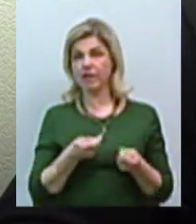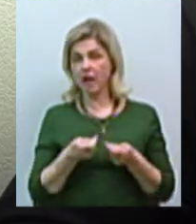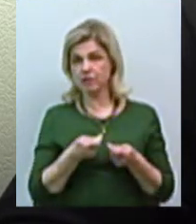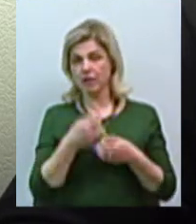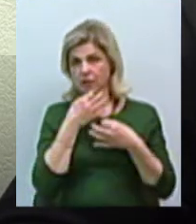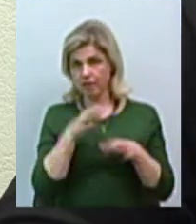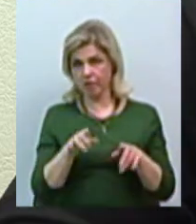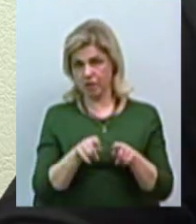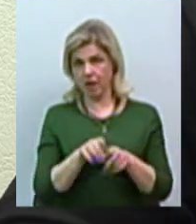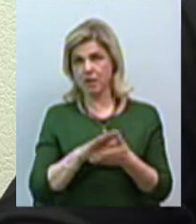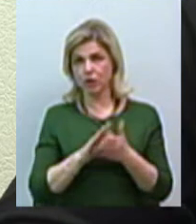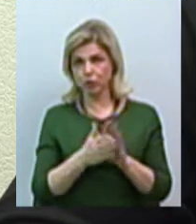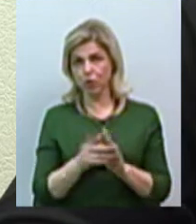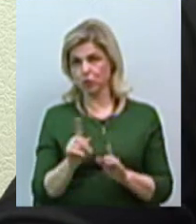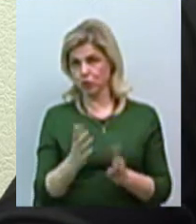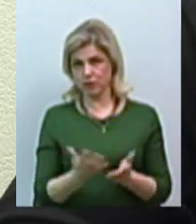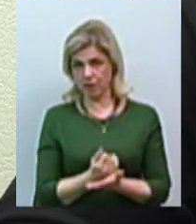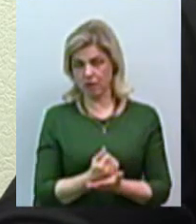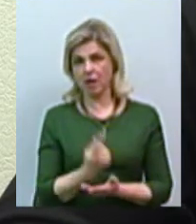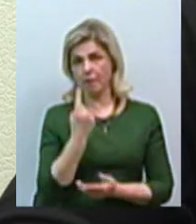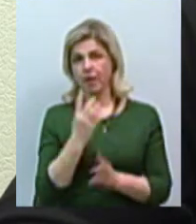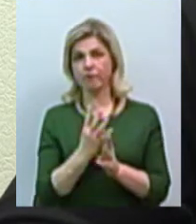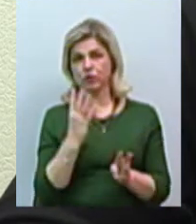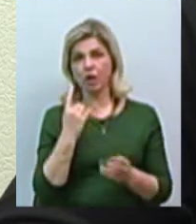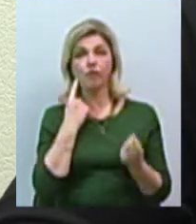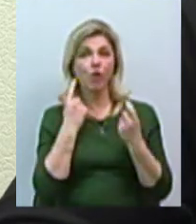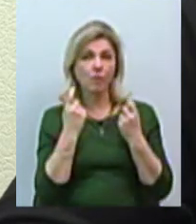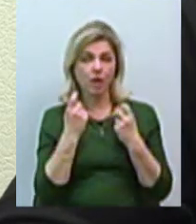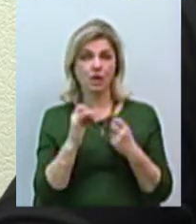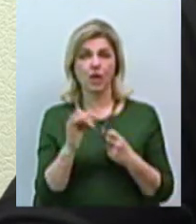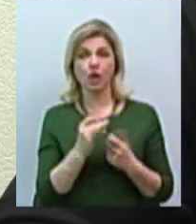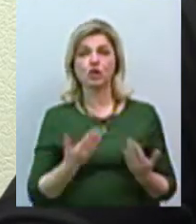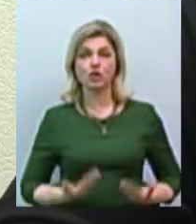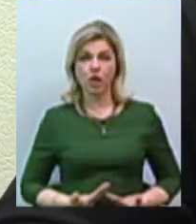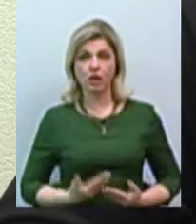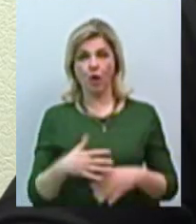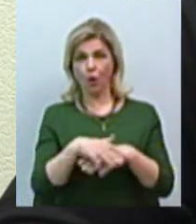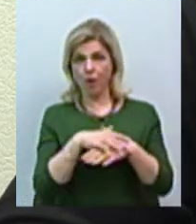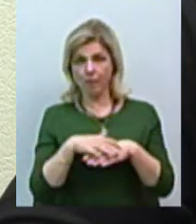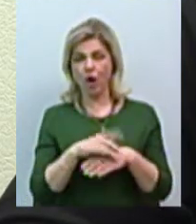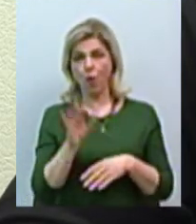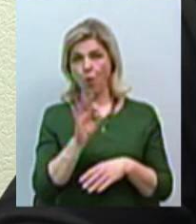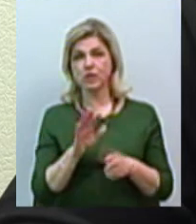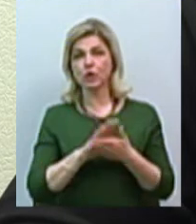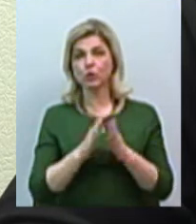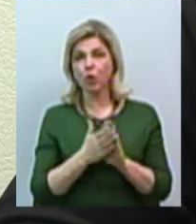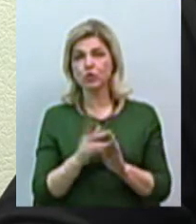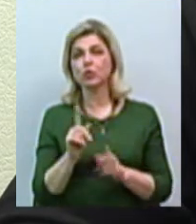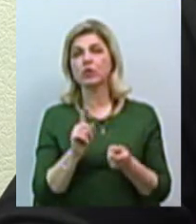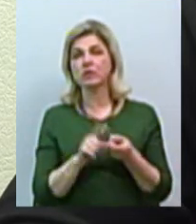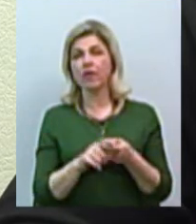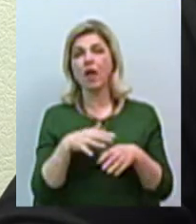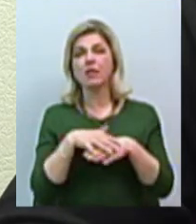не подобається та ситуація, яка склалася. В першу чергу, з інформацією і жителі, і громадськості щодо тієї ситуації, що пов'язана з